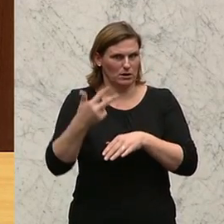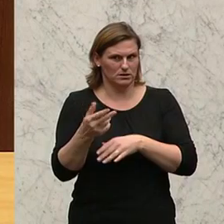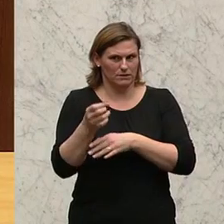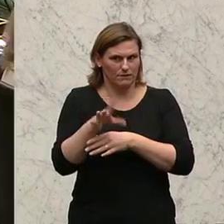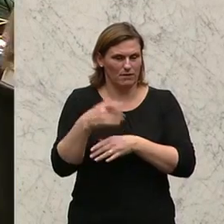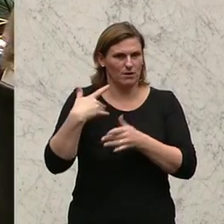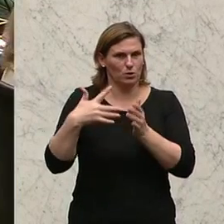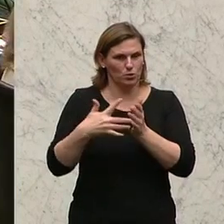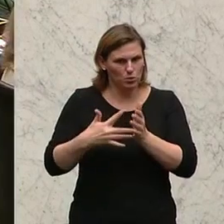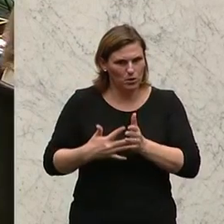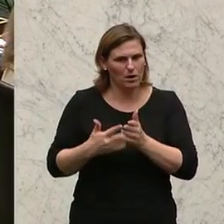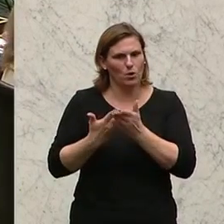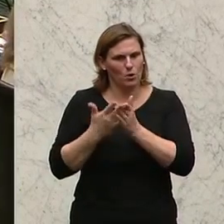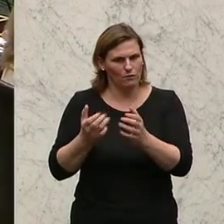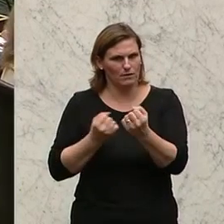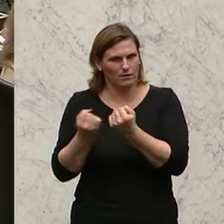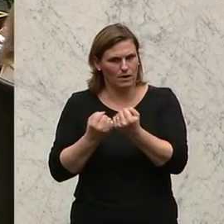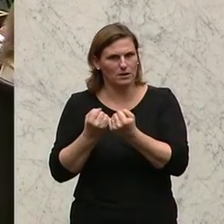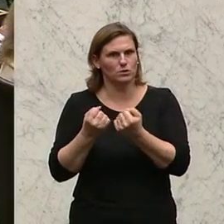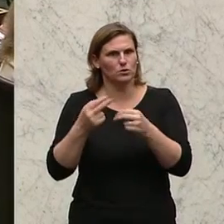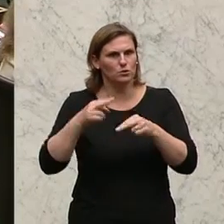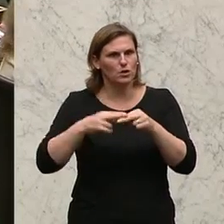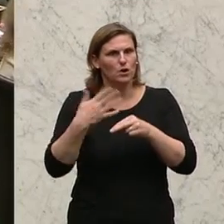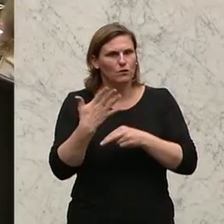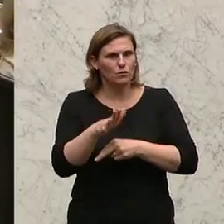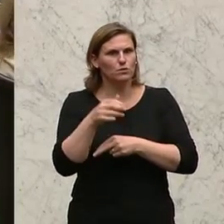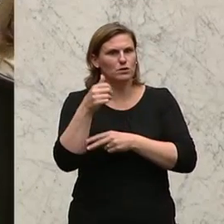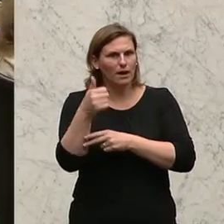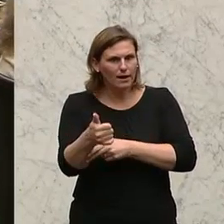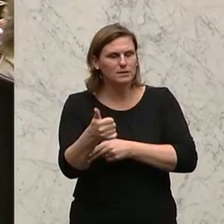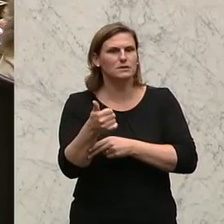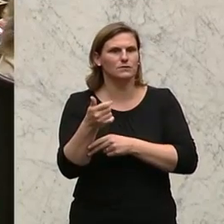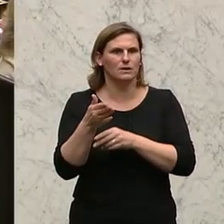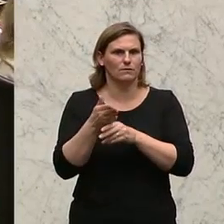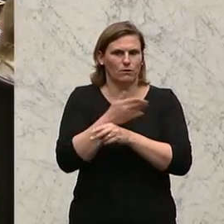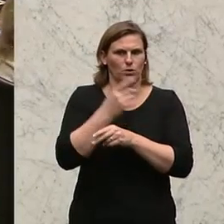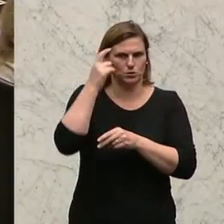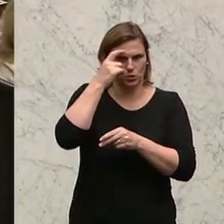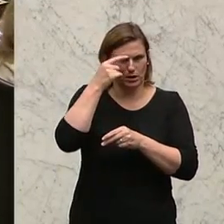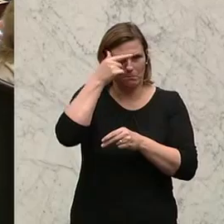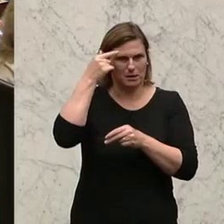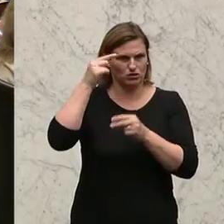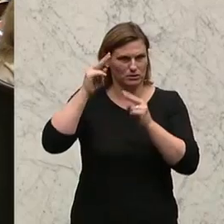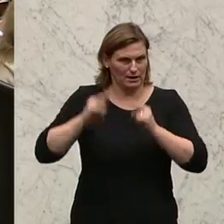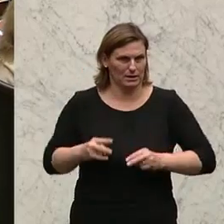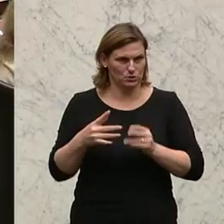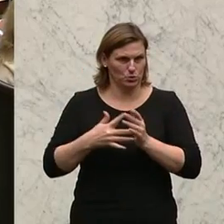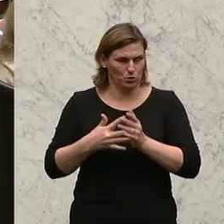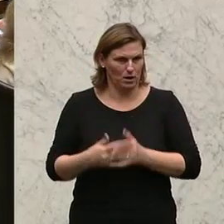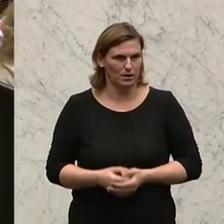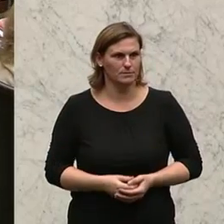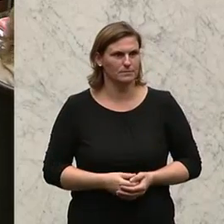die Kontrolle der öffentlichen Verwaltung und 501 die präventive Menschenrechtskontrolle. Die finanzielle